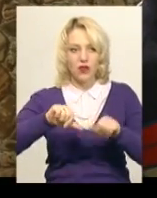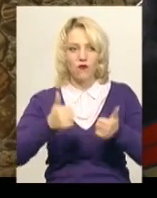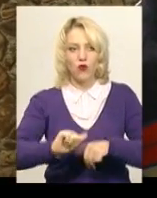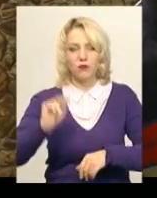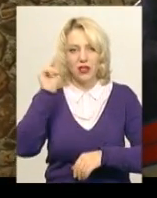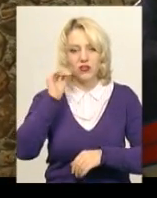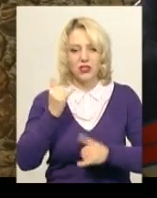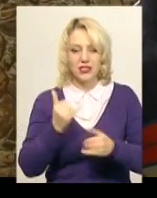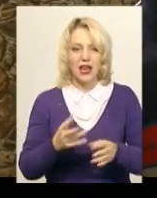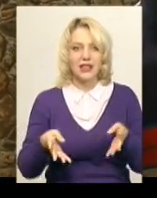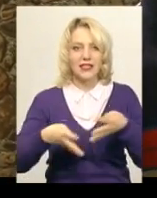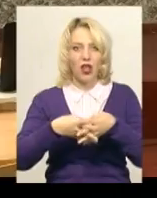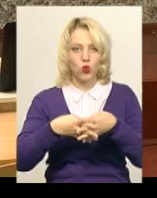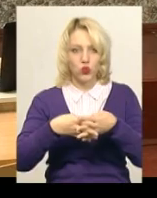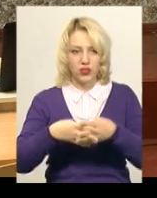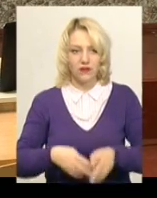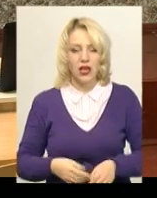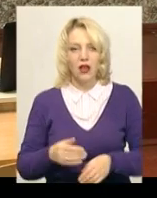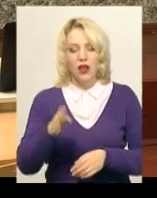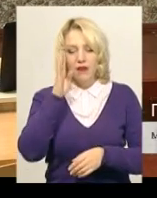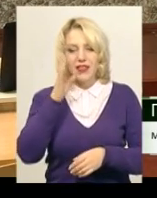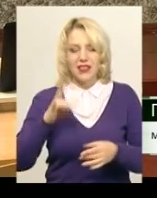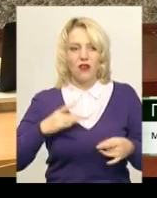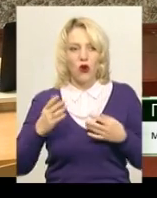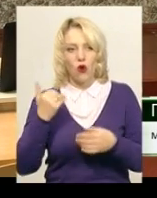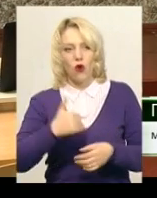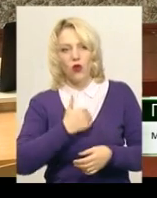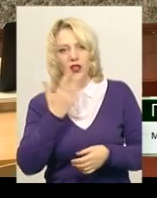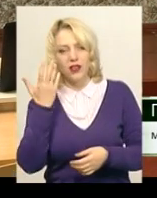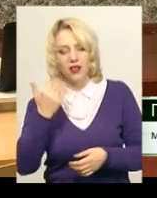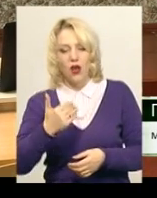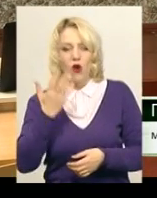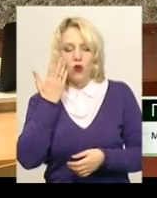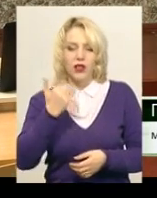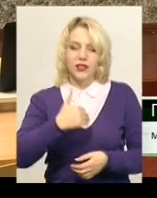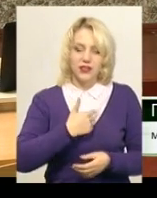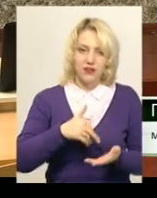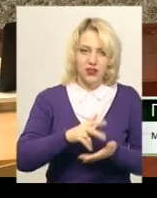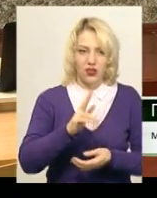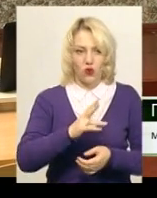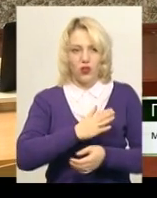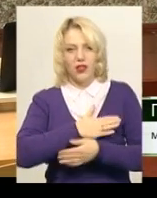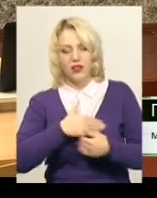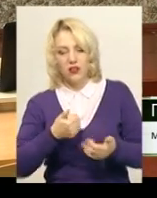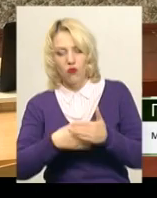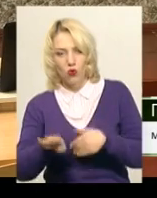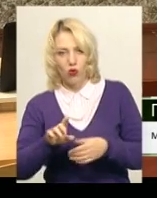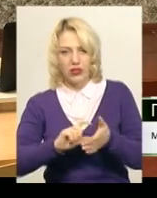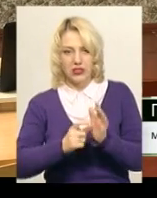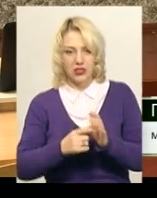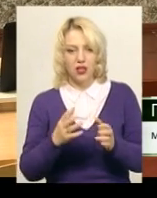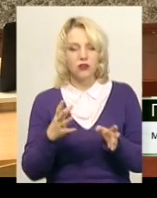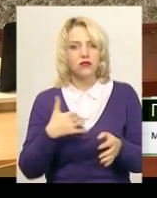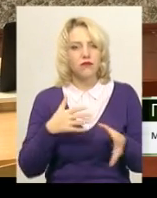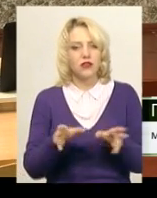навчання, зараз на інклюзивній. Він нервувався, коли хотівте, коли не хотівте з класу, він з дітками більше хотів. Ну, а зараз